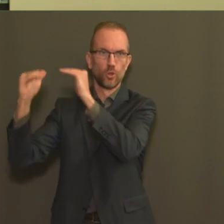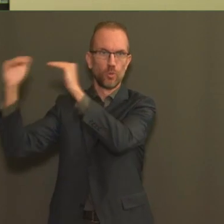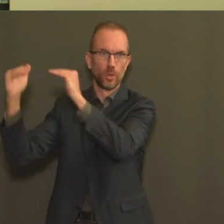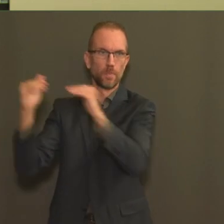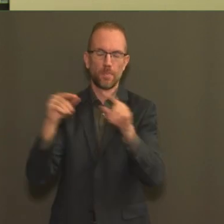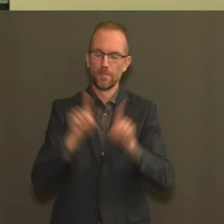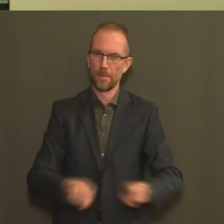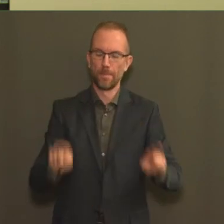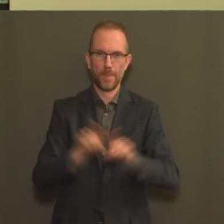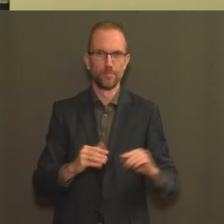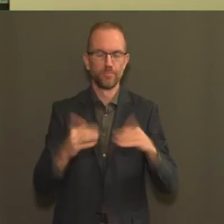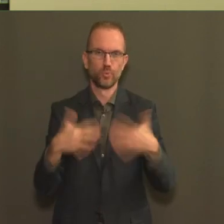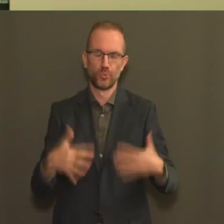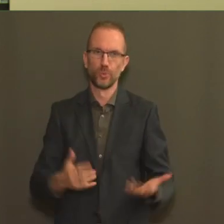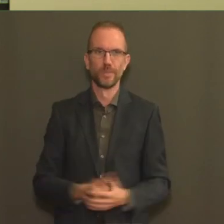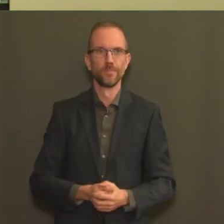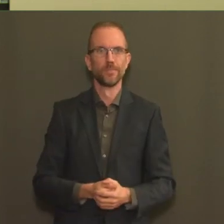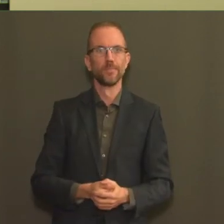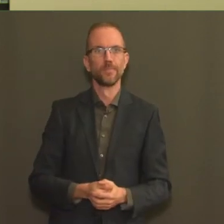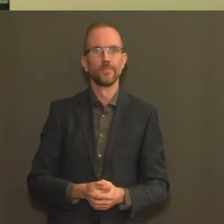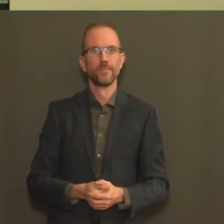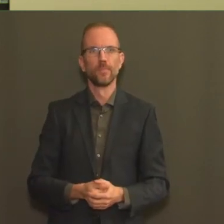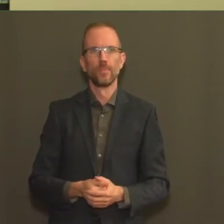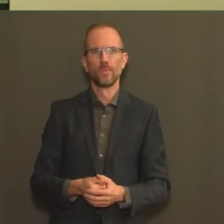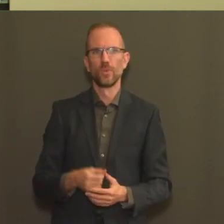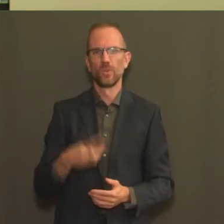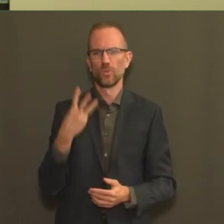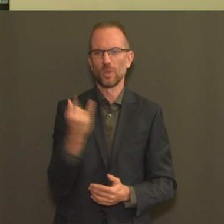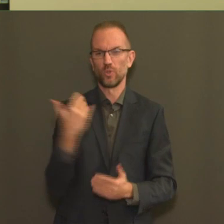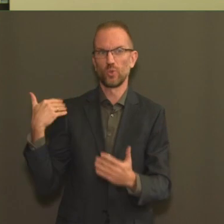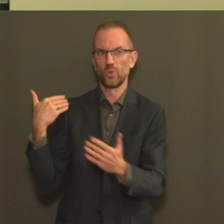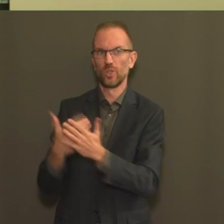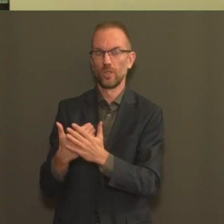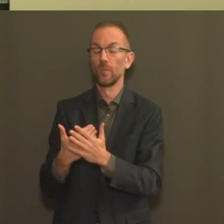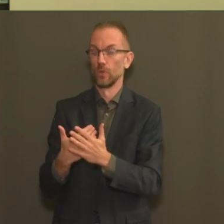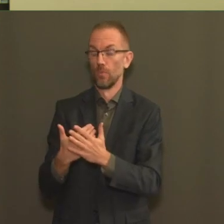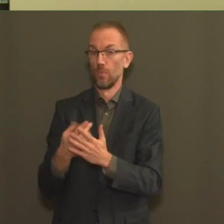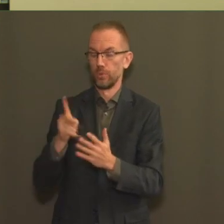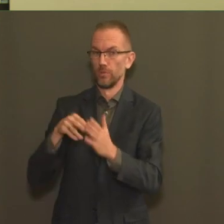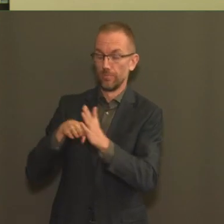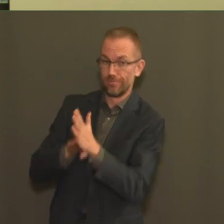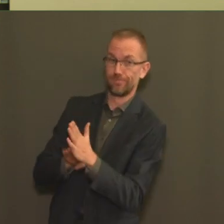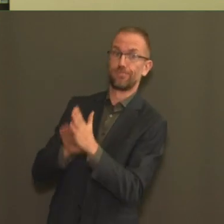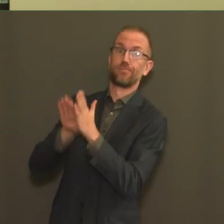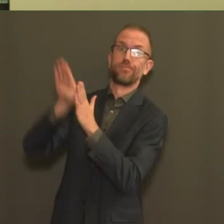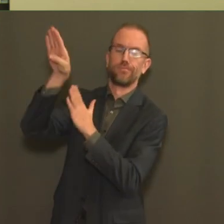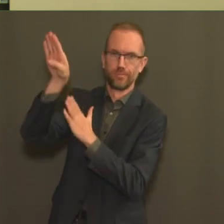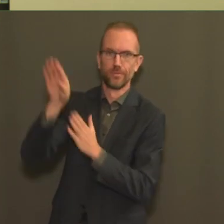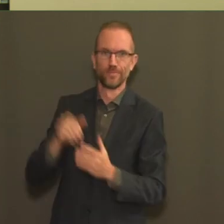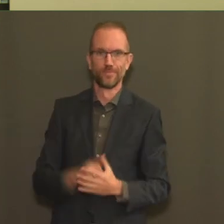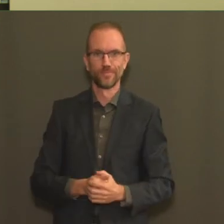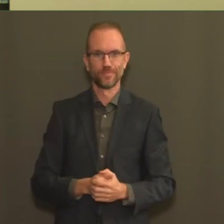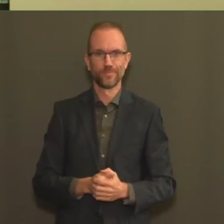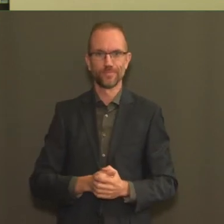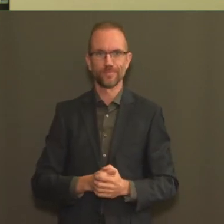est de plus en plus importante au cours des trois derniers jours. La semaine dernière, le plus grand nombre